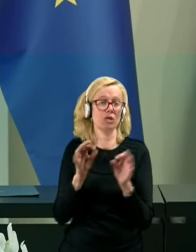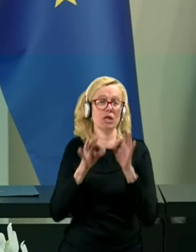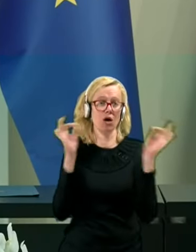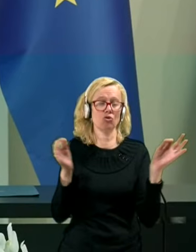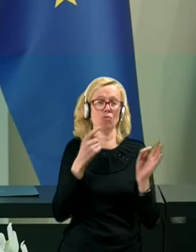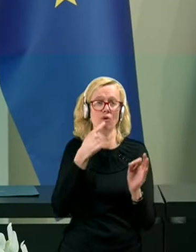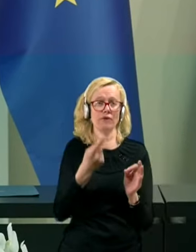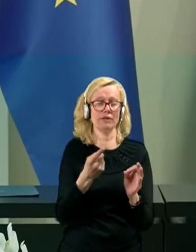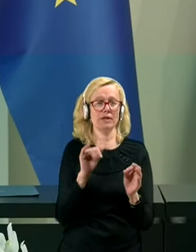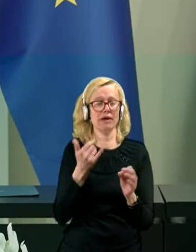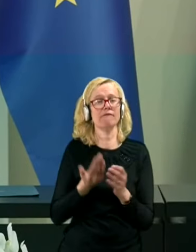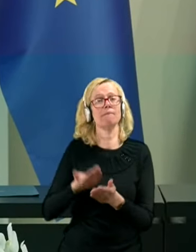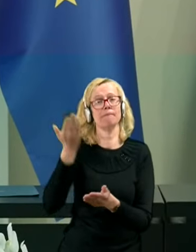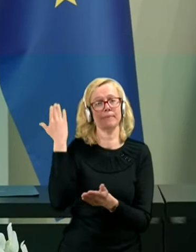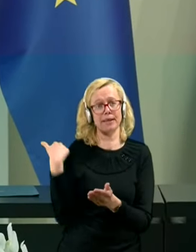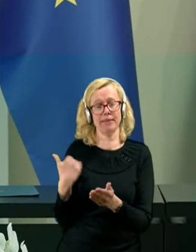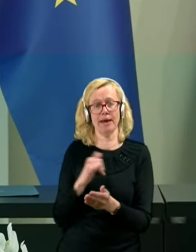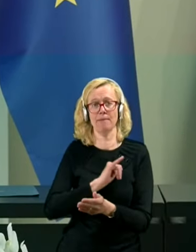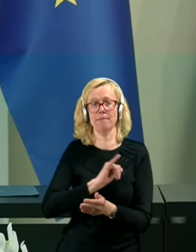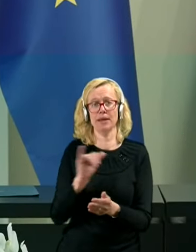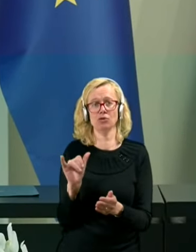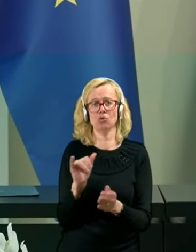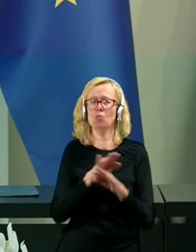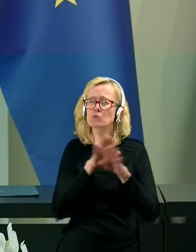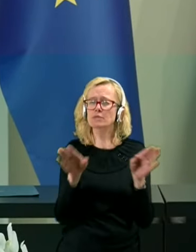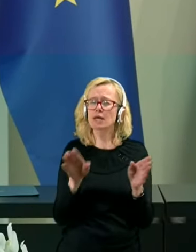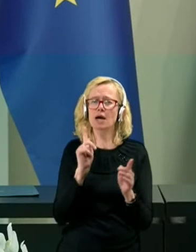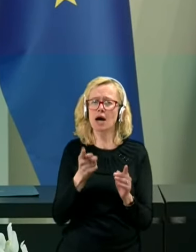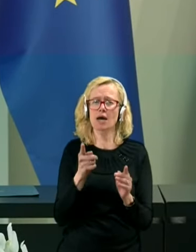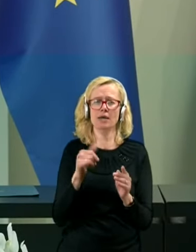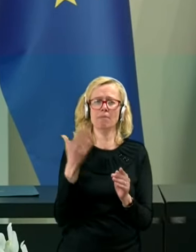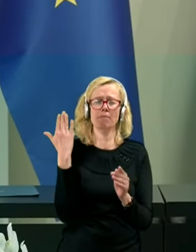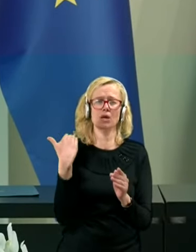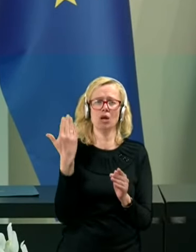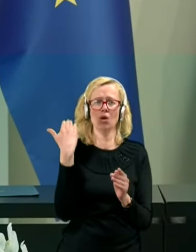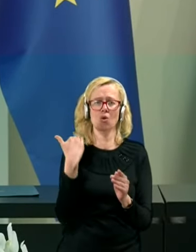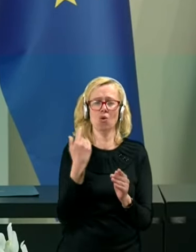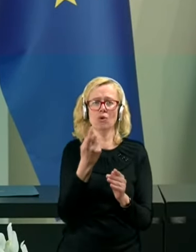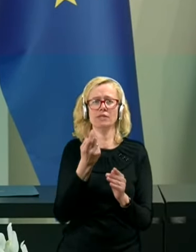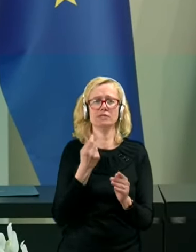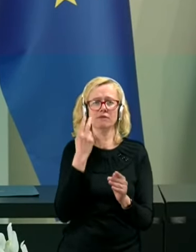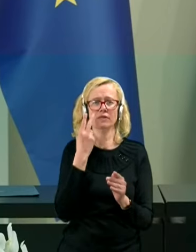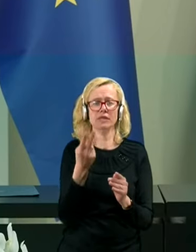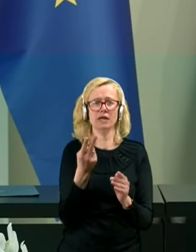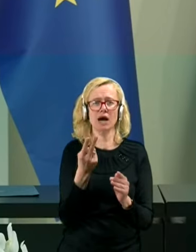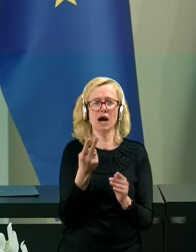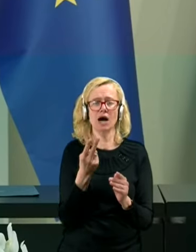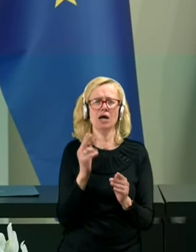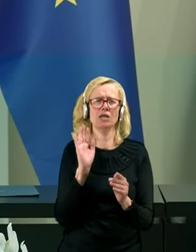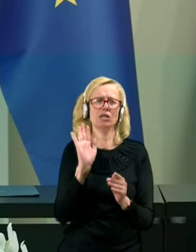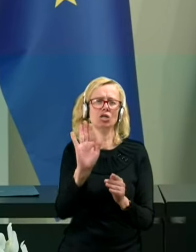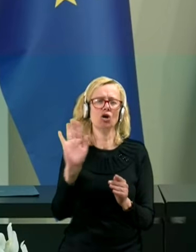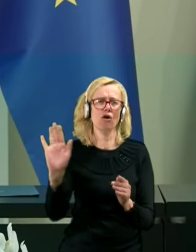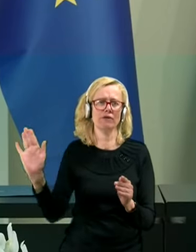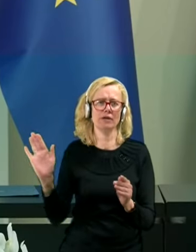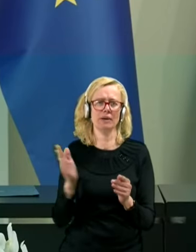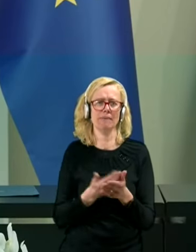je v preteklem letu vse, kar je bilo z vidika njihovih predlogov,